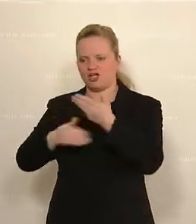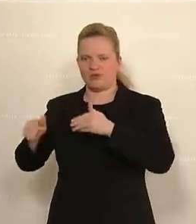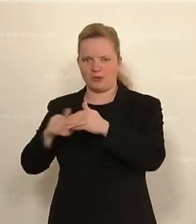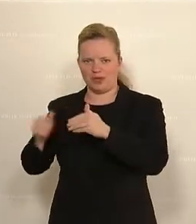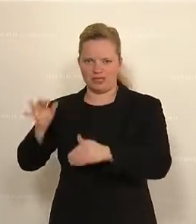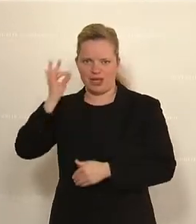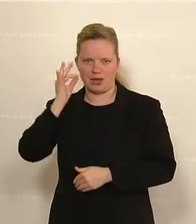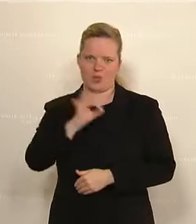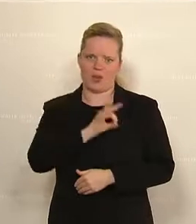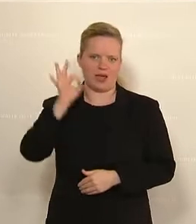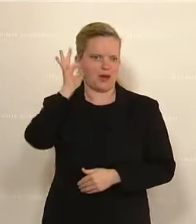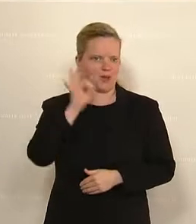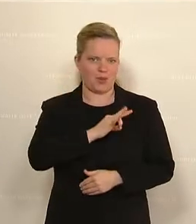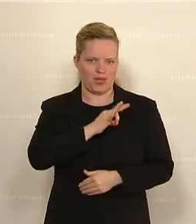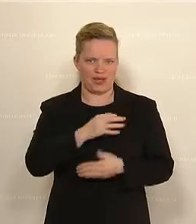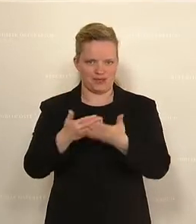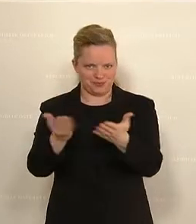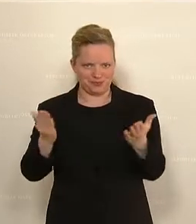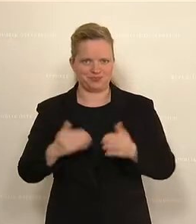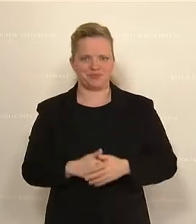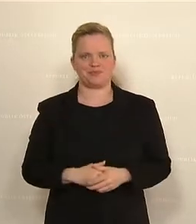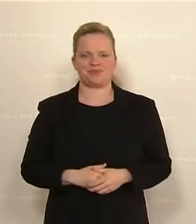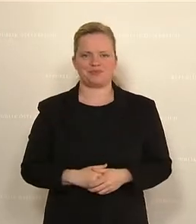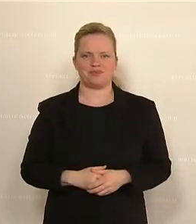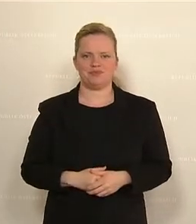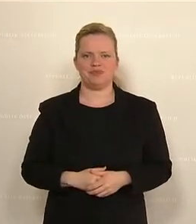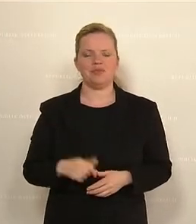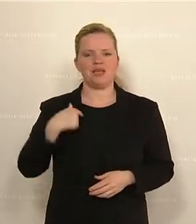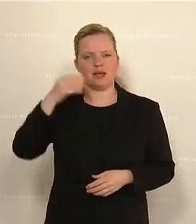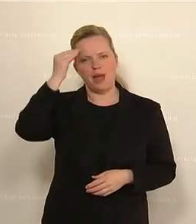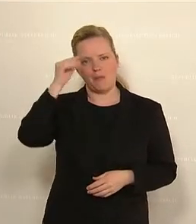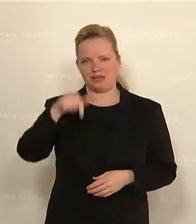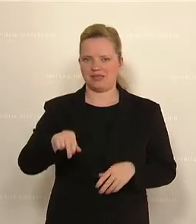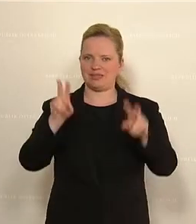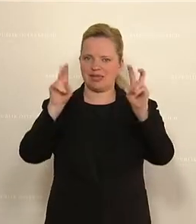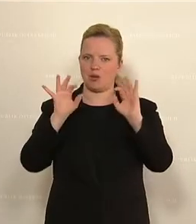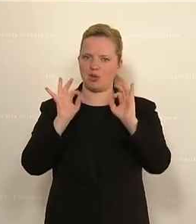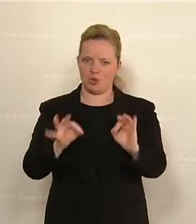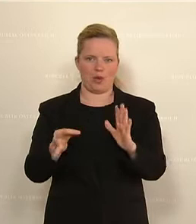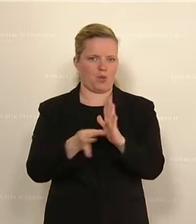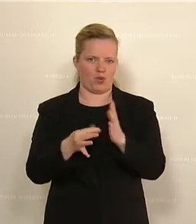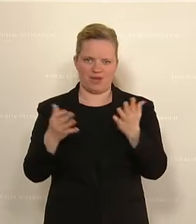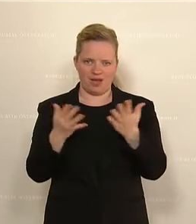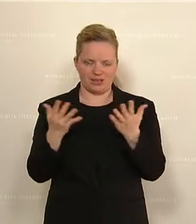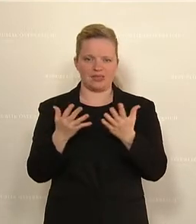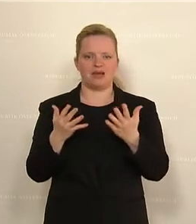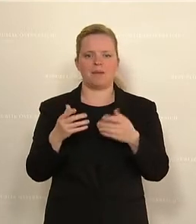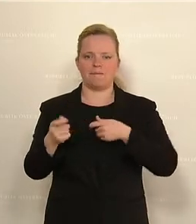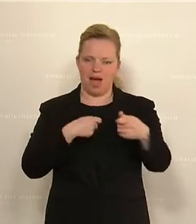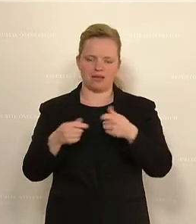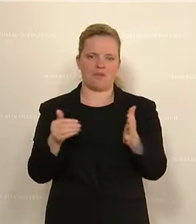Ich glaube, es ist ja ein guter Punkt auch, um darüber zu sprechen, dass unser Markt sehr wohl Regeln braucht,